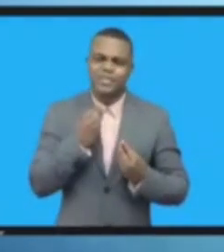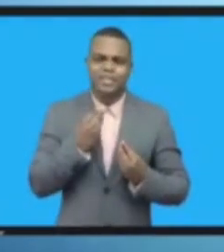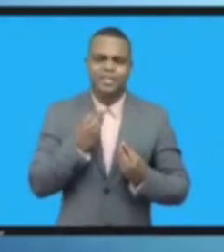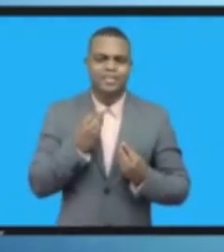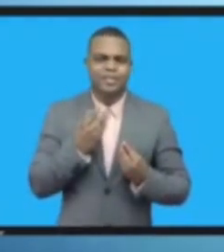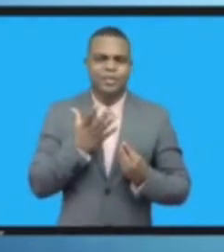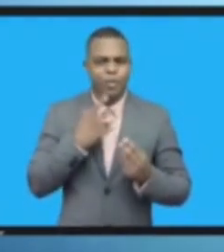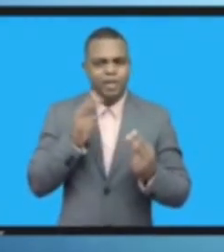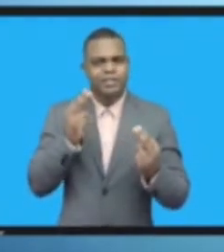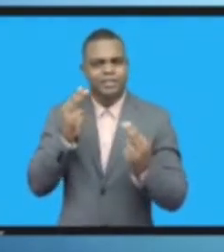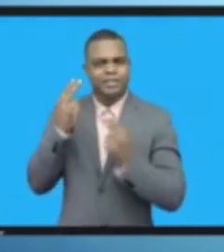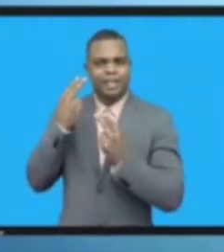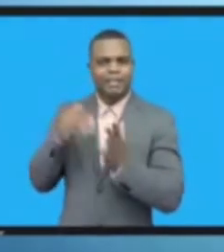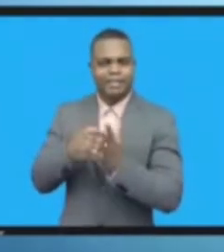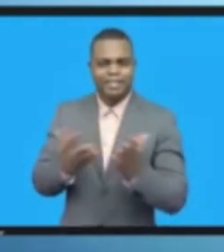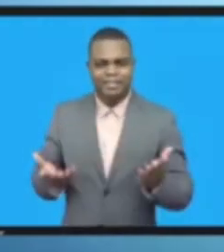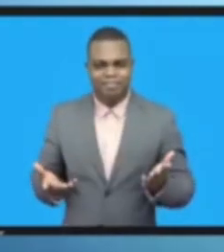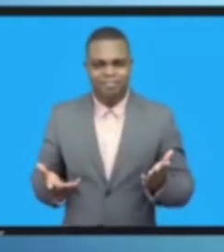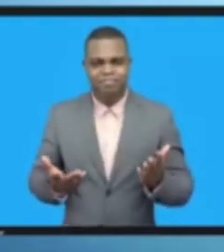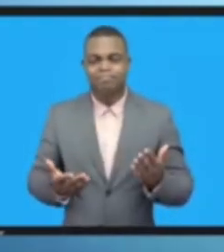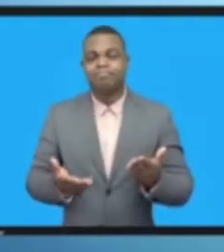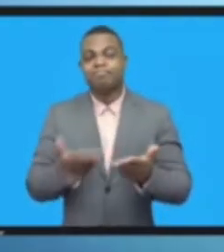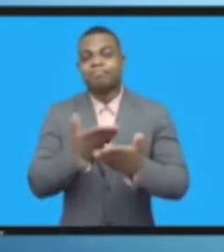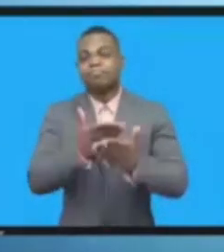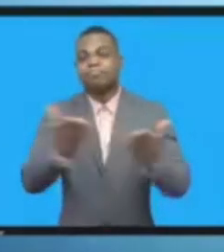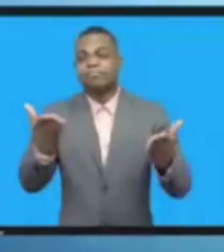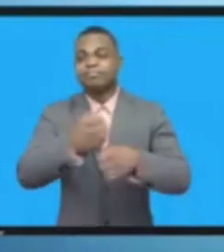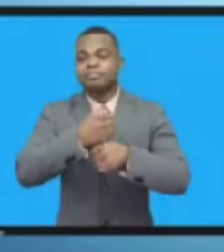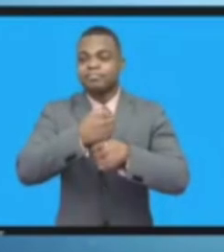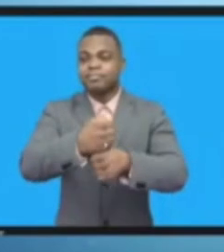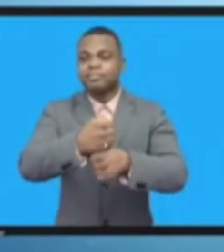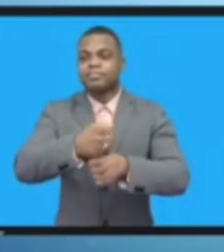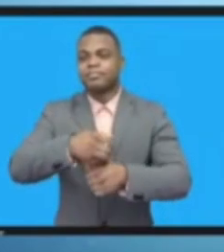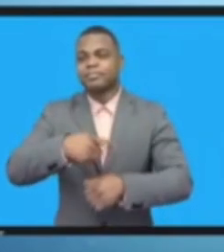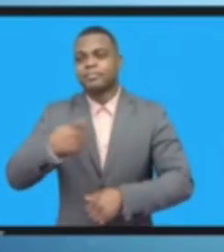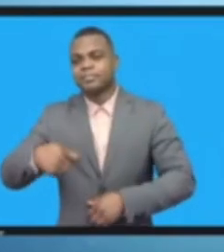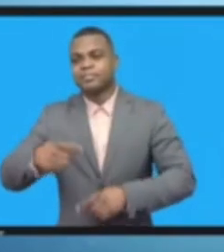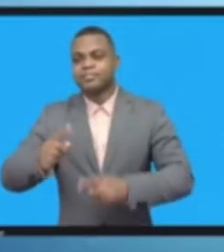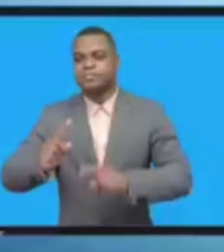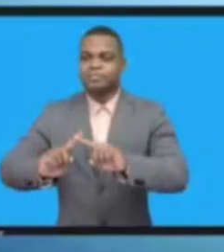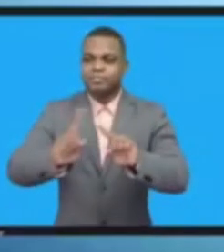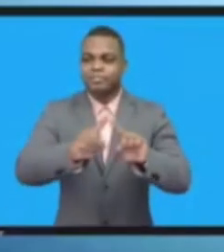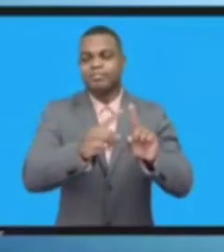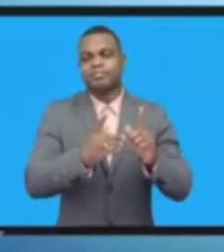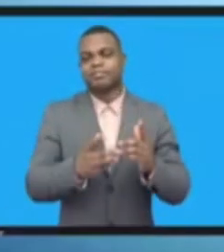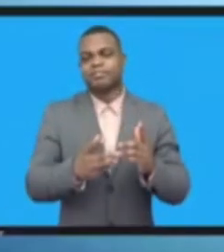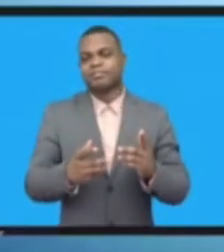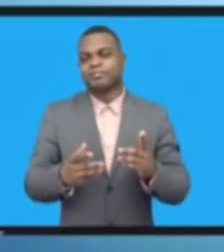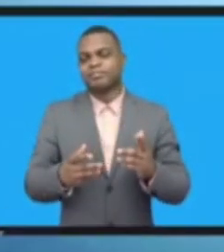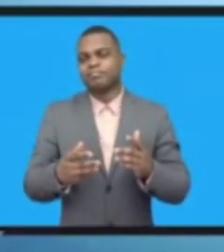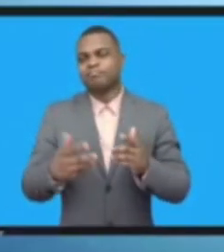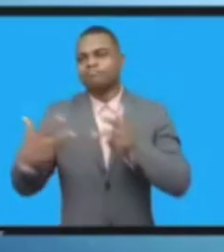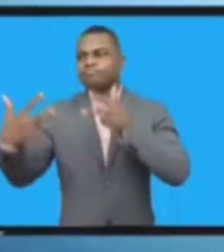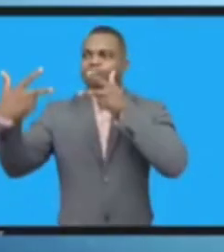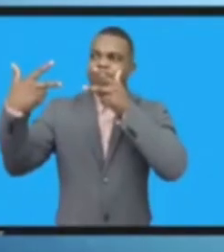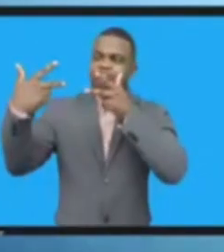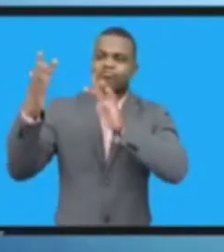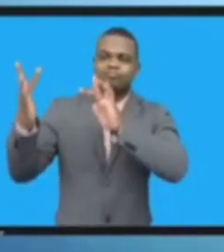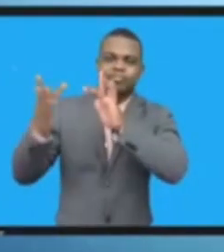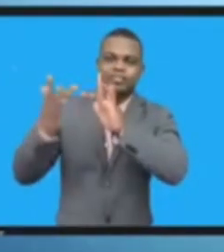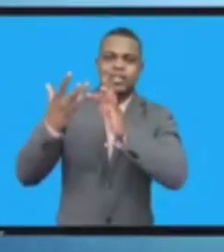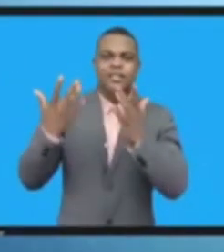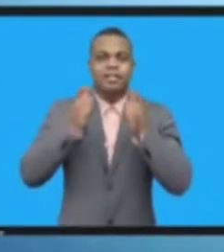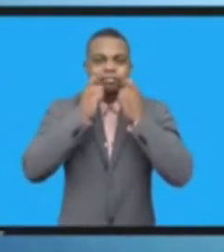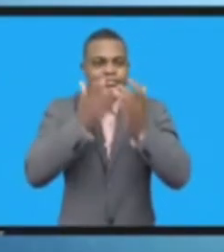من جديد أصحاب المعالي حضرة الحضور الكريم يسرني أن أعرب عن